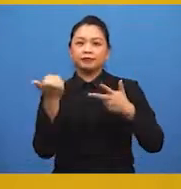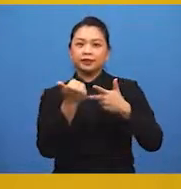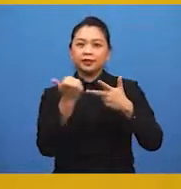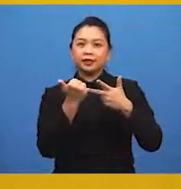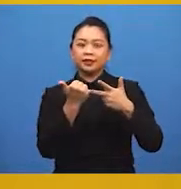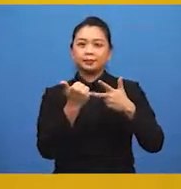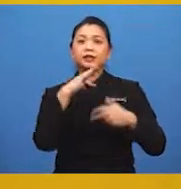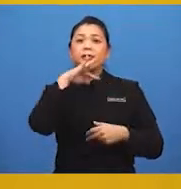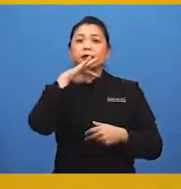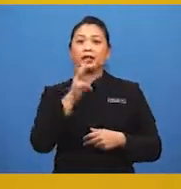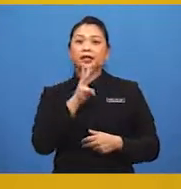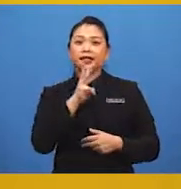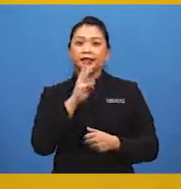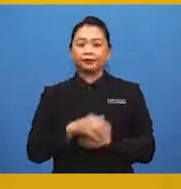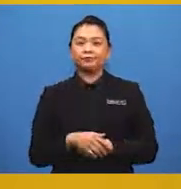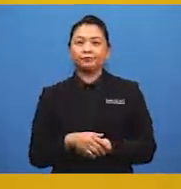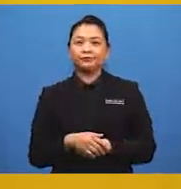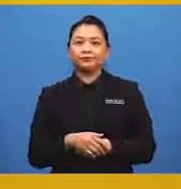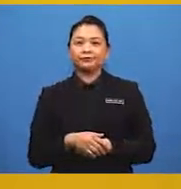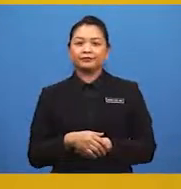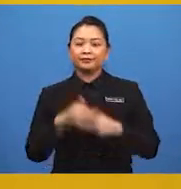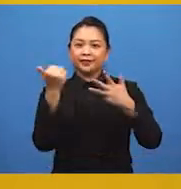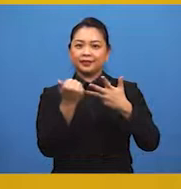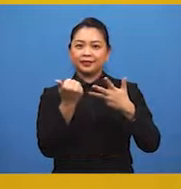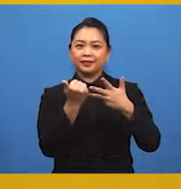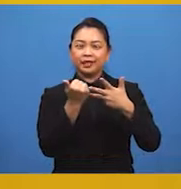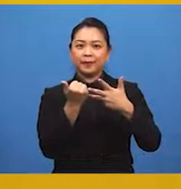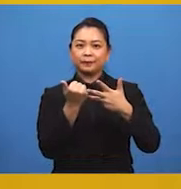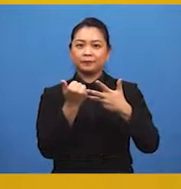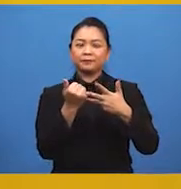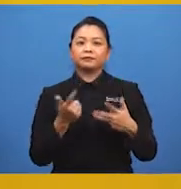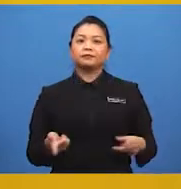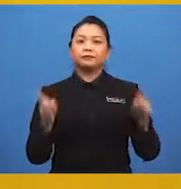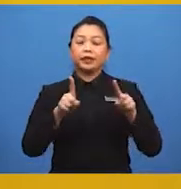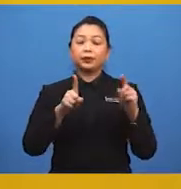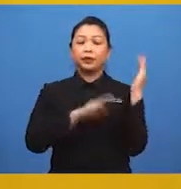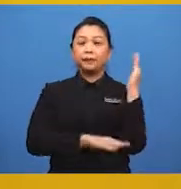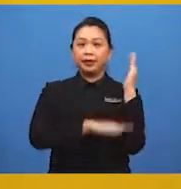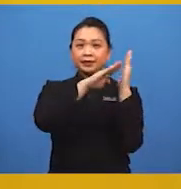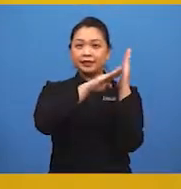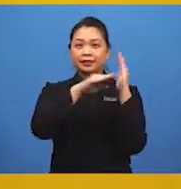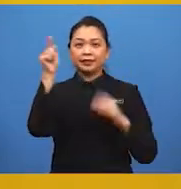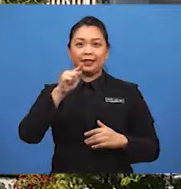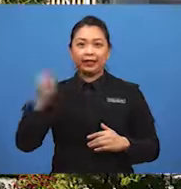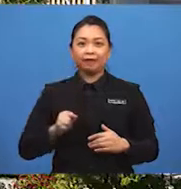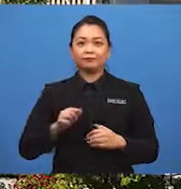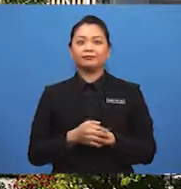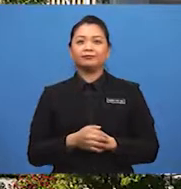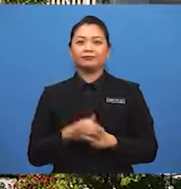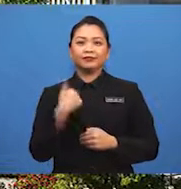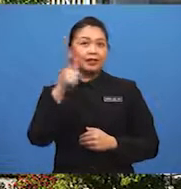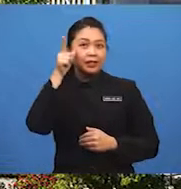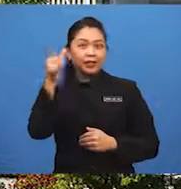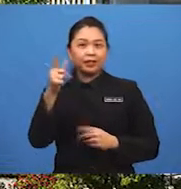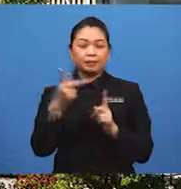pencemaran air, dan yang seterusnya, berlakunya banjir kilat. Kita lihat